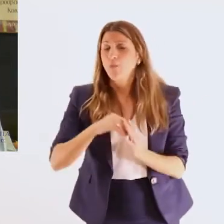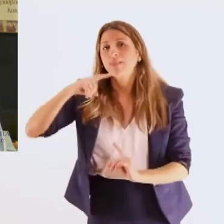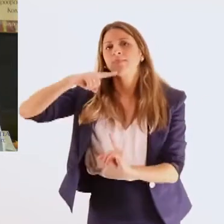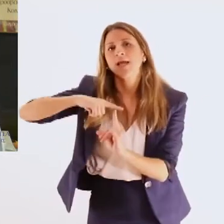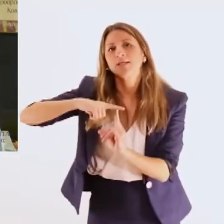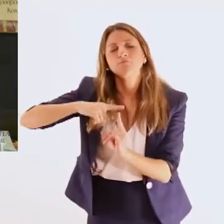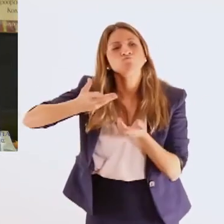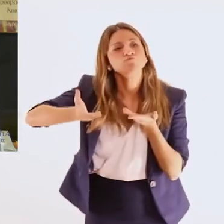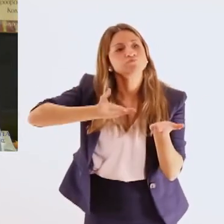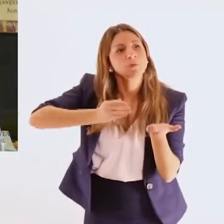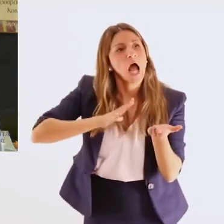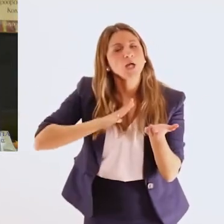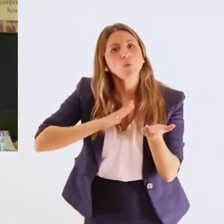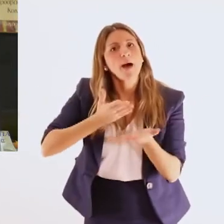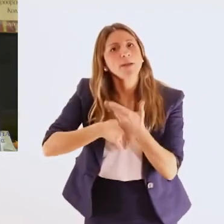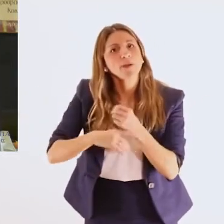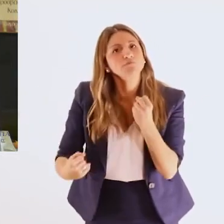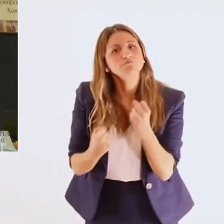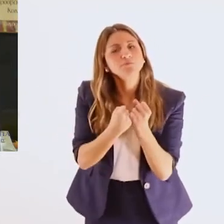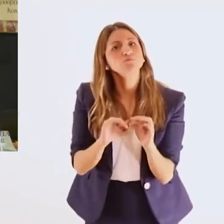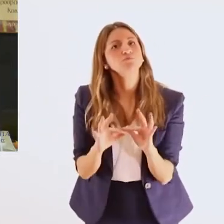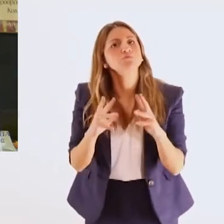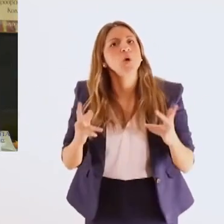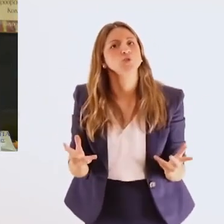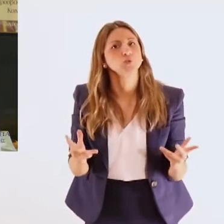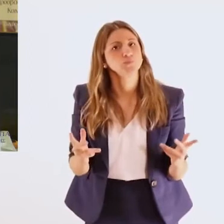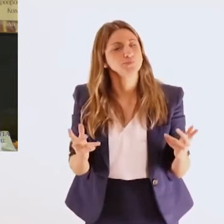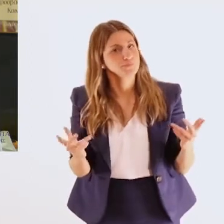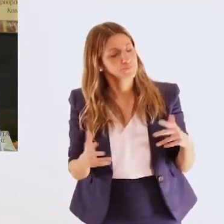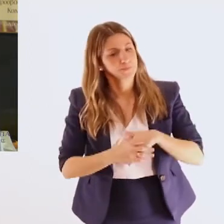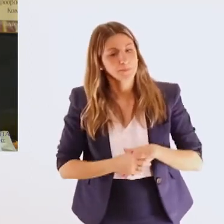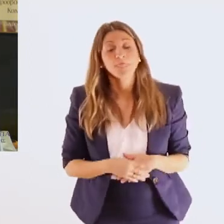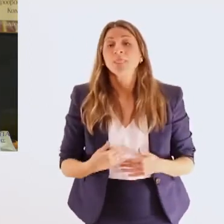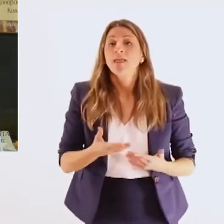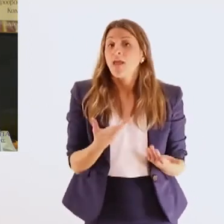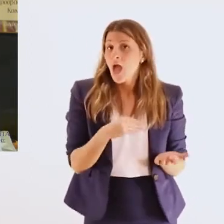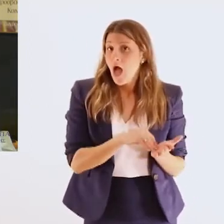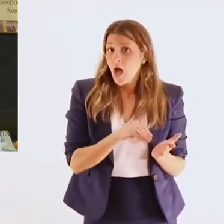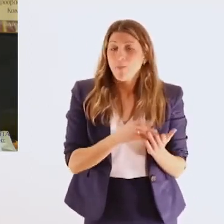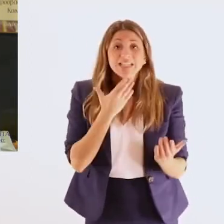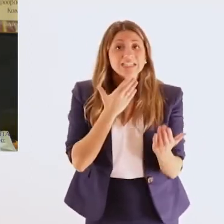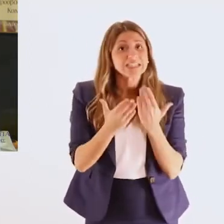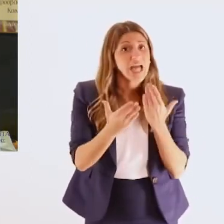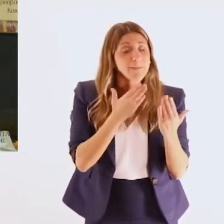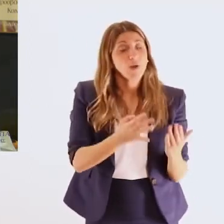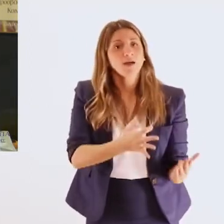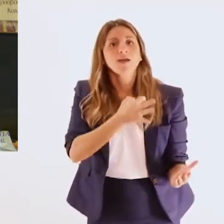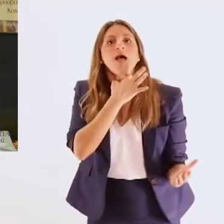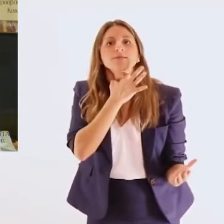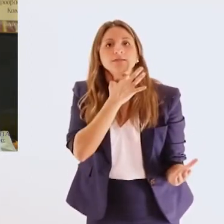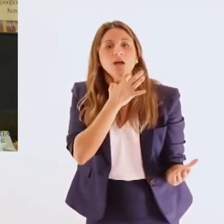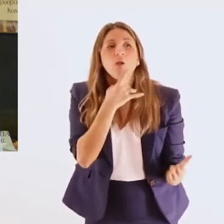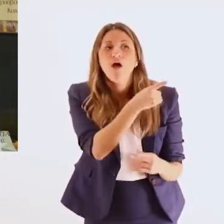Επιμόρφωση η οποία κρίνεται απαραίτητη για την άσκηση των καθηκόντων τους Όπως σας είπα όμως είναι και συμβολική